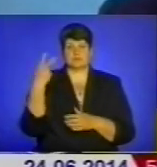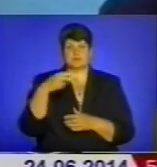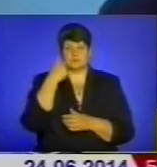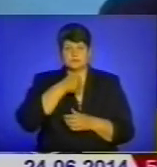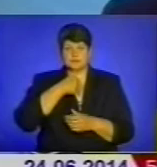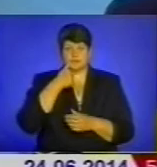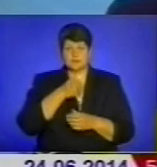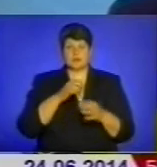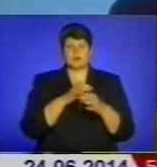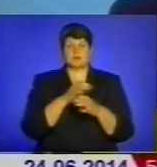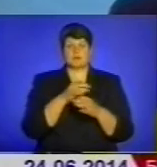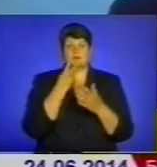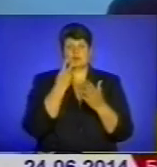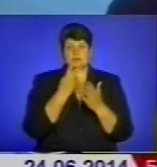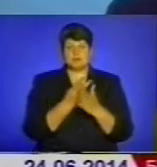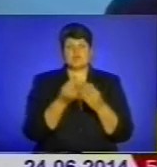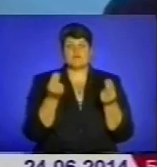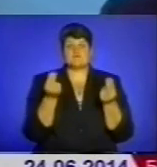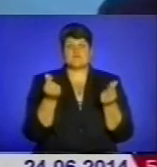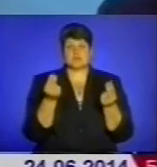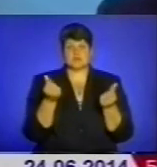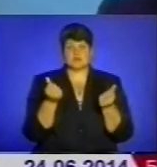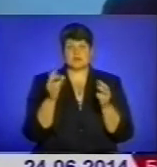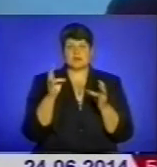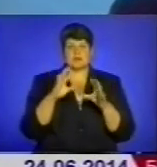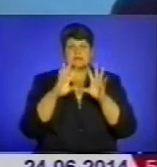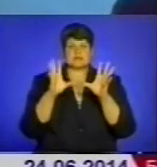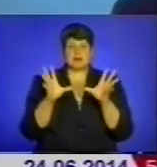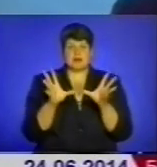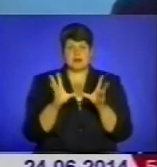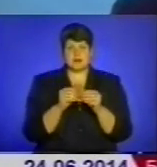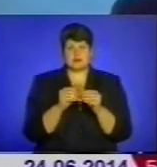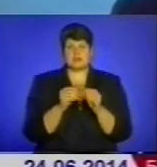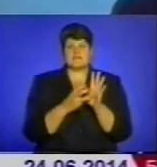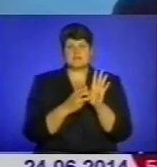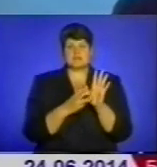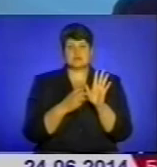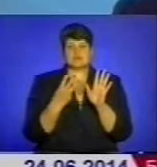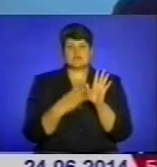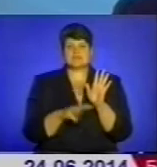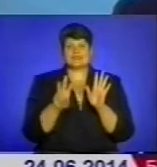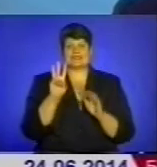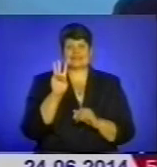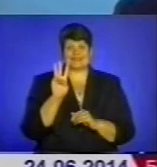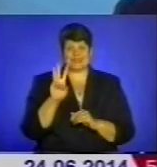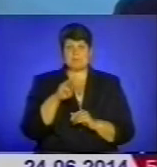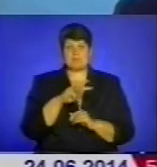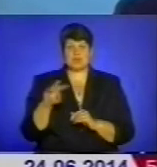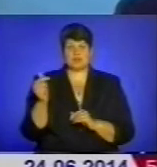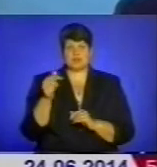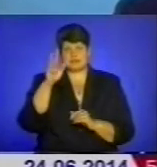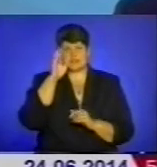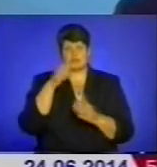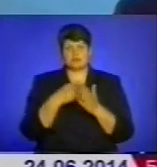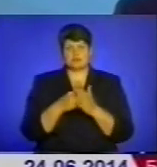Проєктом програми передбачено фінансування, загальний обсяг фінансування майже 83 млн грн, з державного бюджету 67